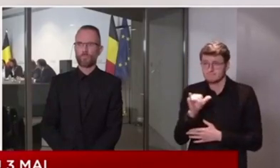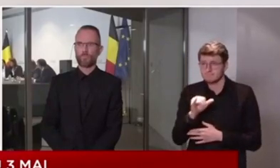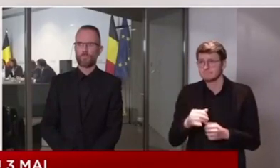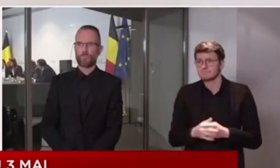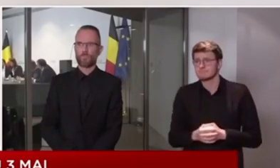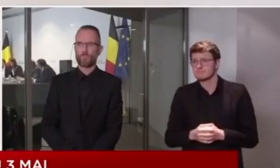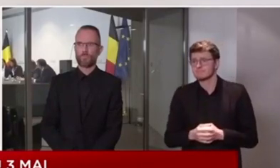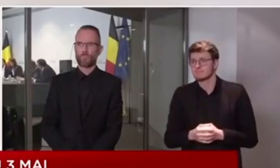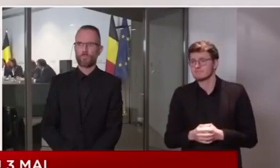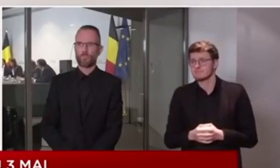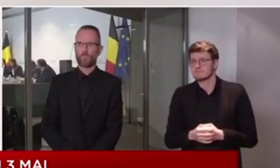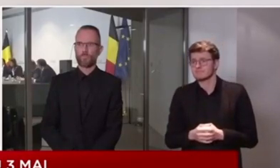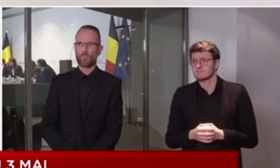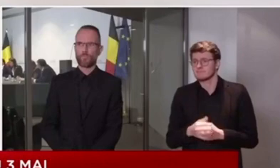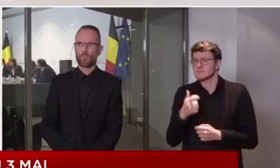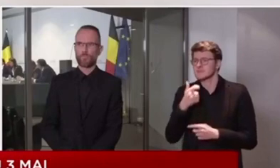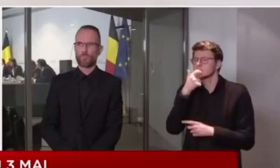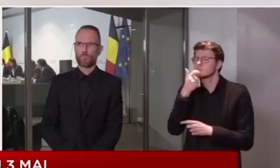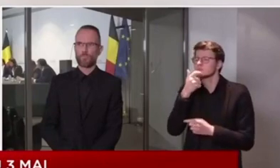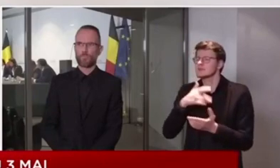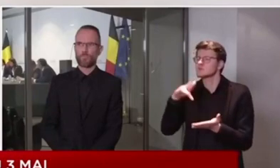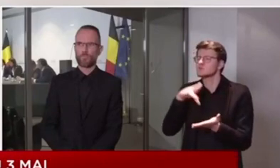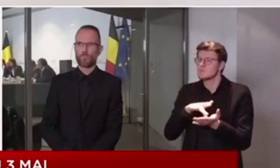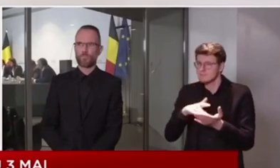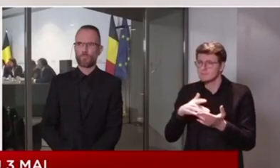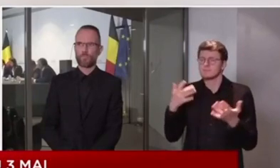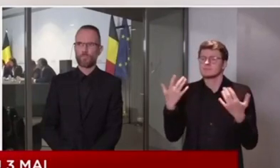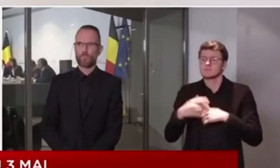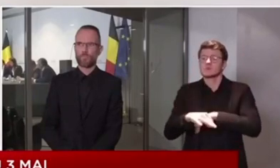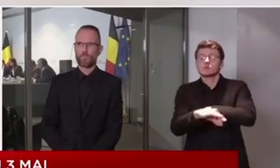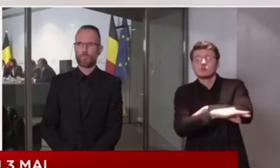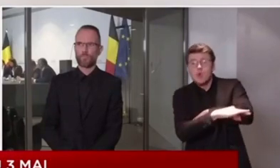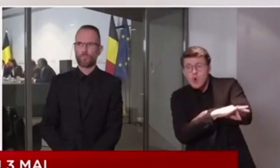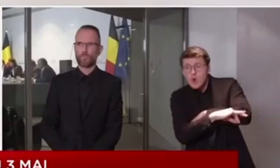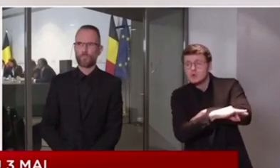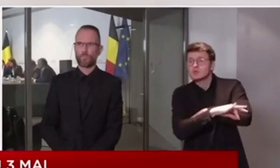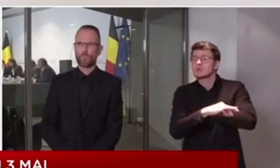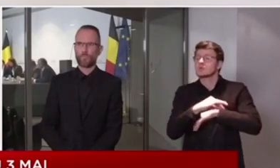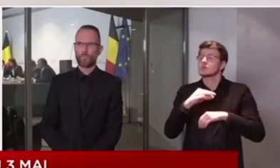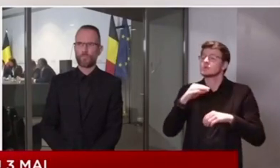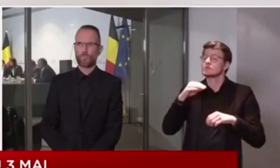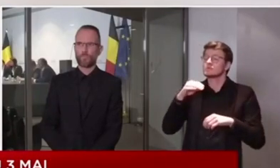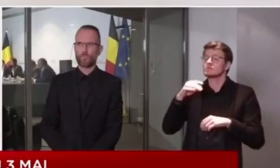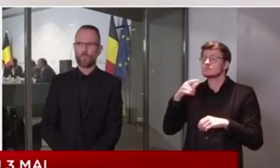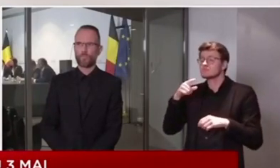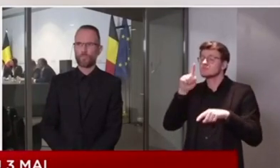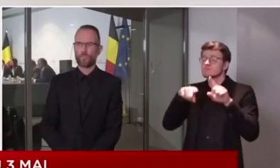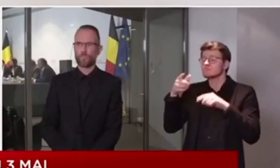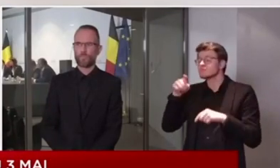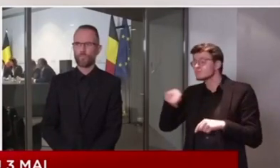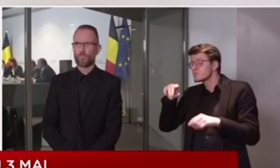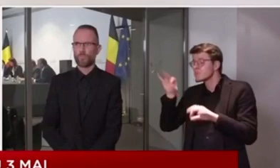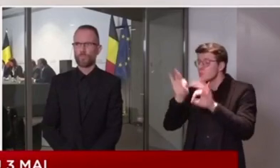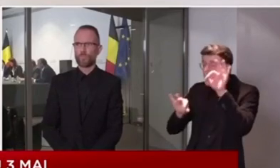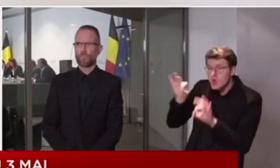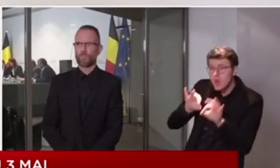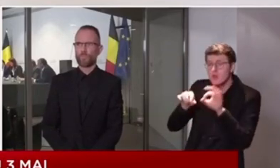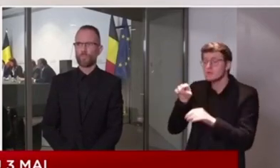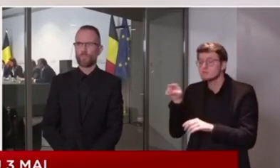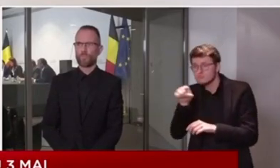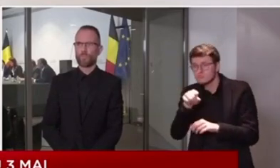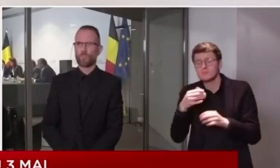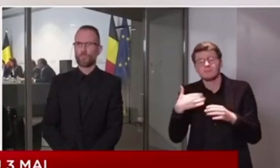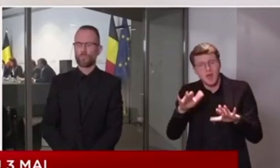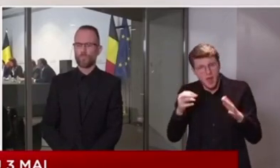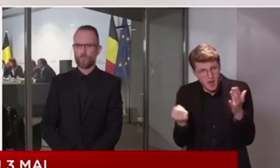pépinières et que les magasins de bricolage vont pouvoir rouvrir leurs portes aux mêmes conditions que